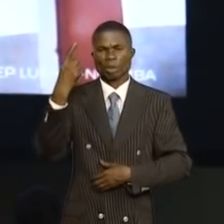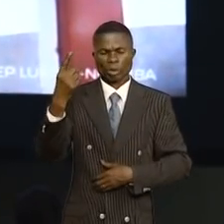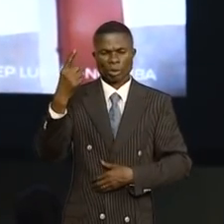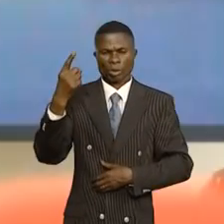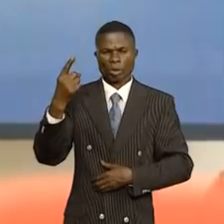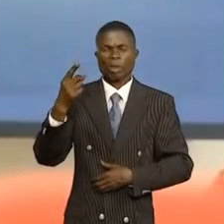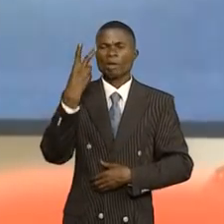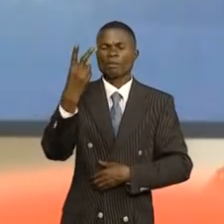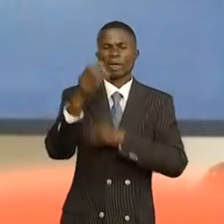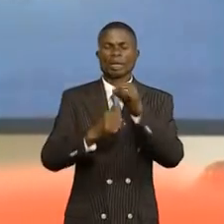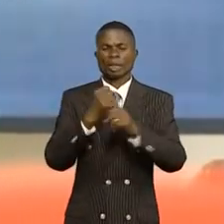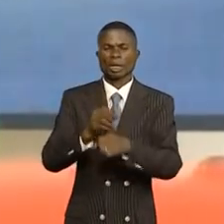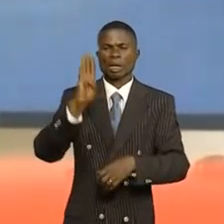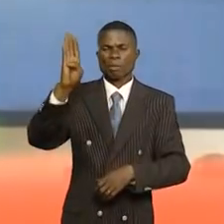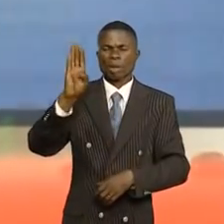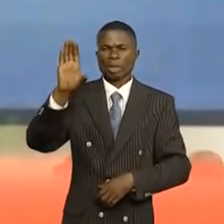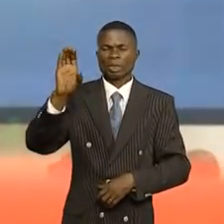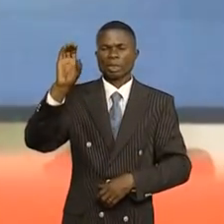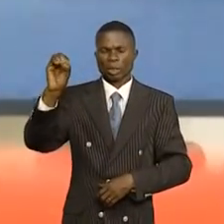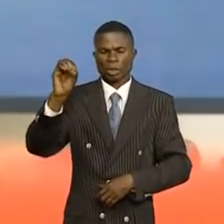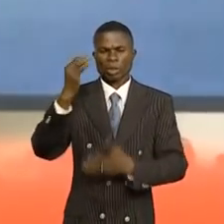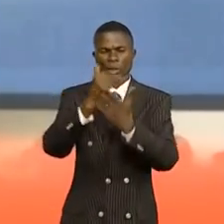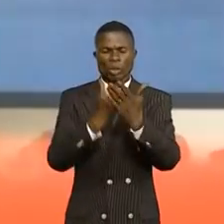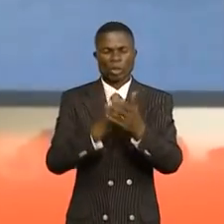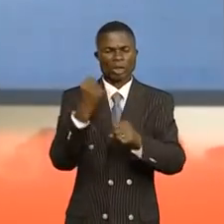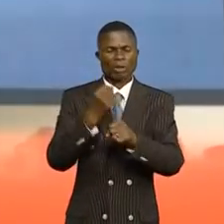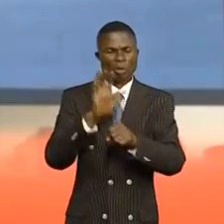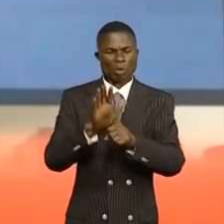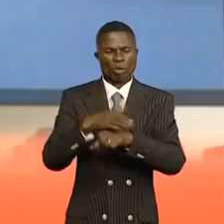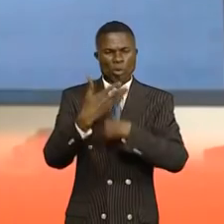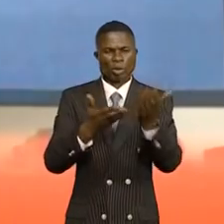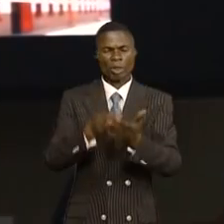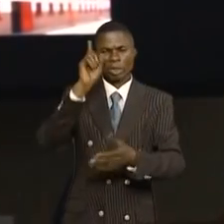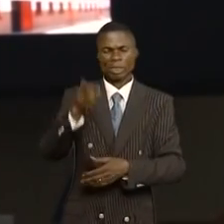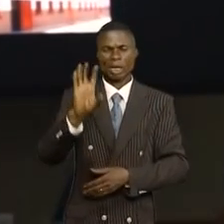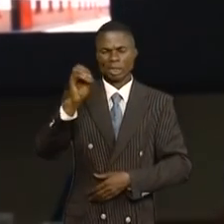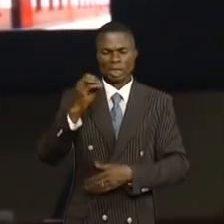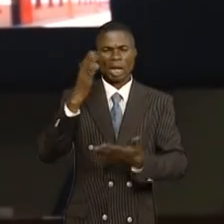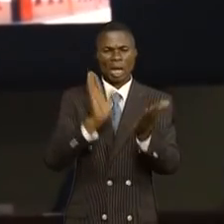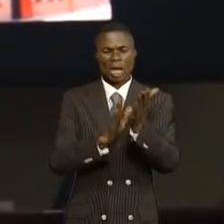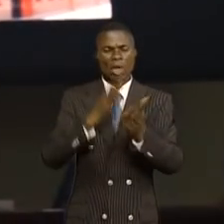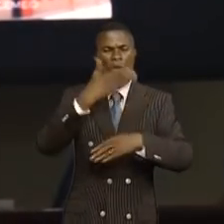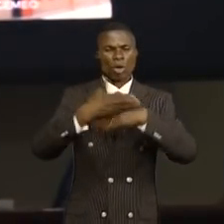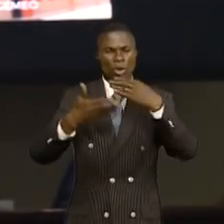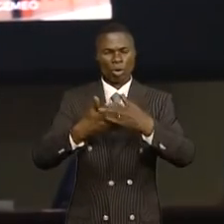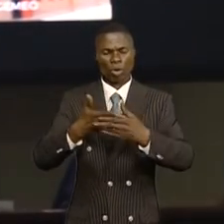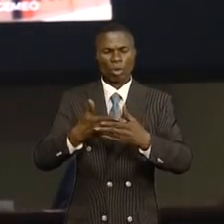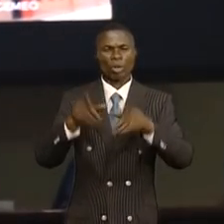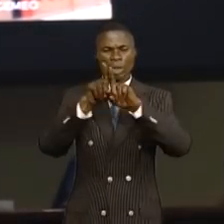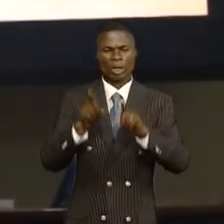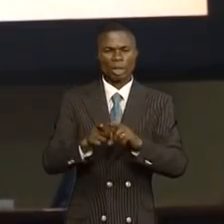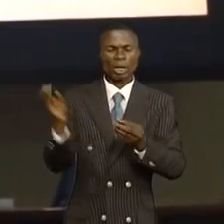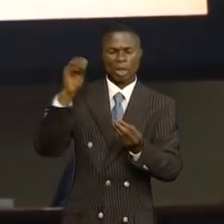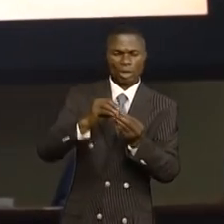en 20 ans, le BSECO a enregistré plusieurs réalisations, notamment 150 écoles construites ou réhabilitées. À cela